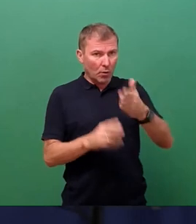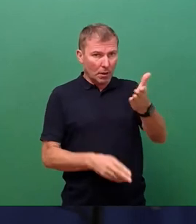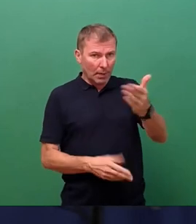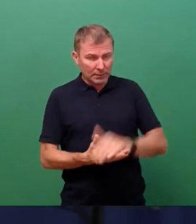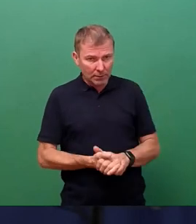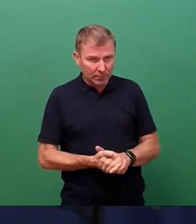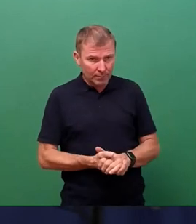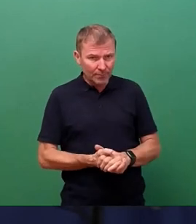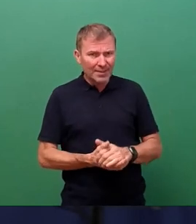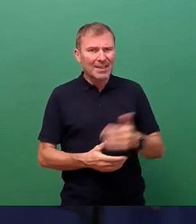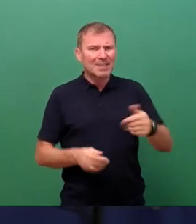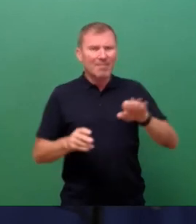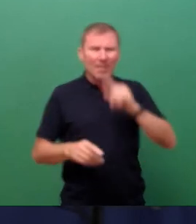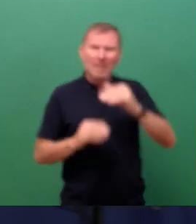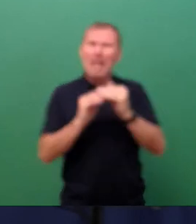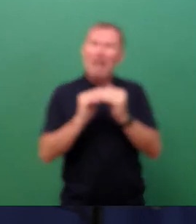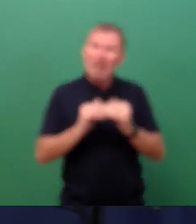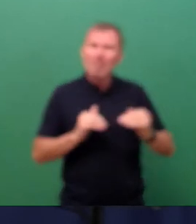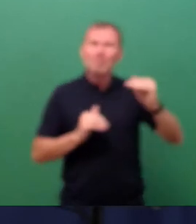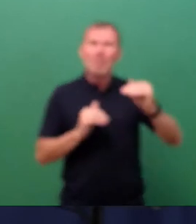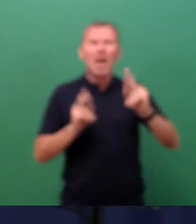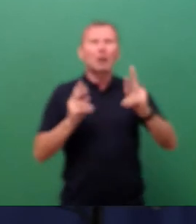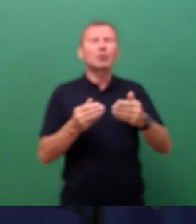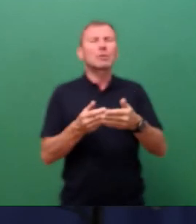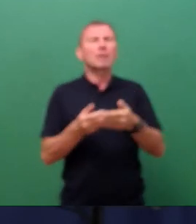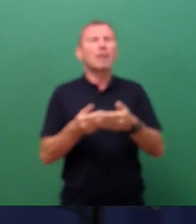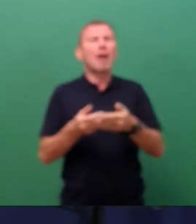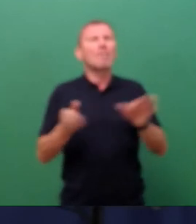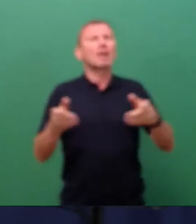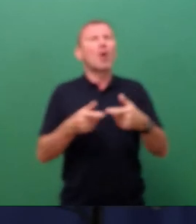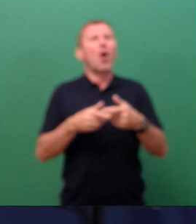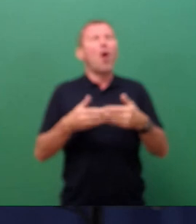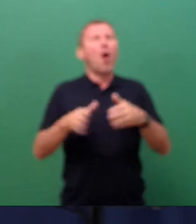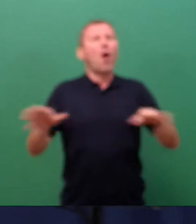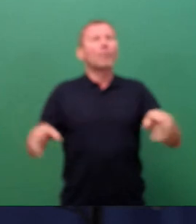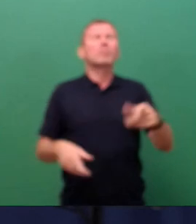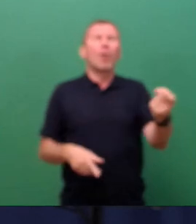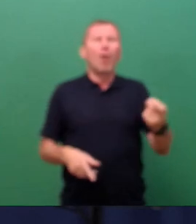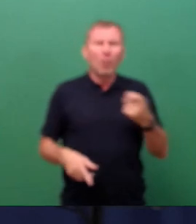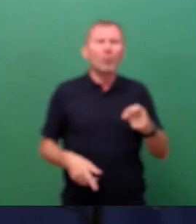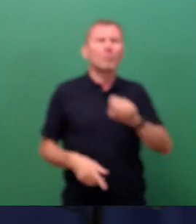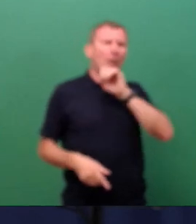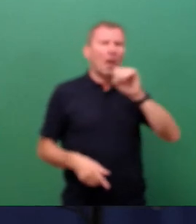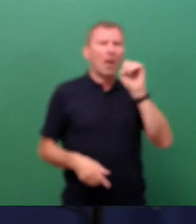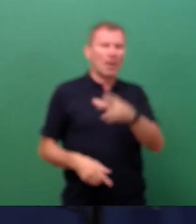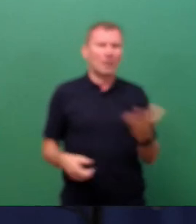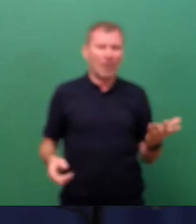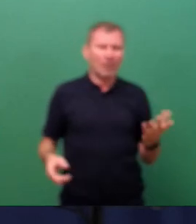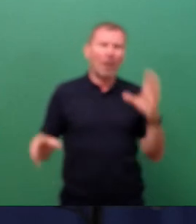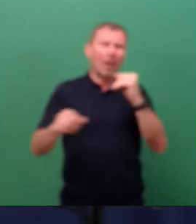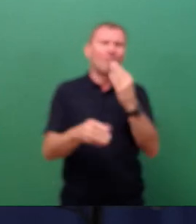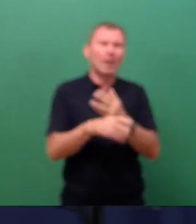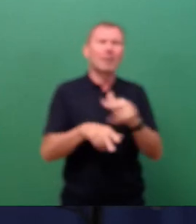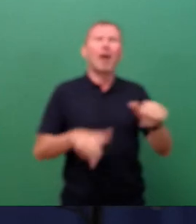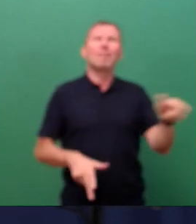im Fall, wenn es mehr stadtweite Öffnungen werden, zu einer Normenkontrollklage kommen könnte, hat am Ende die Verwaltung mit ihrer